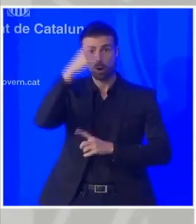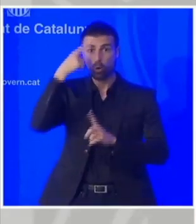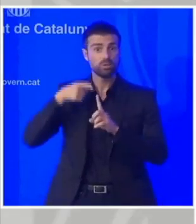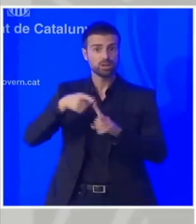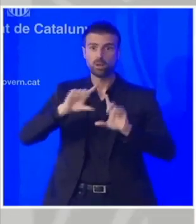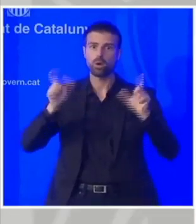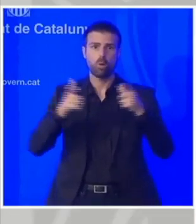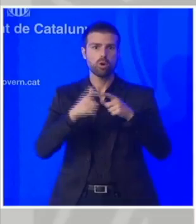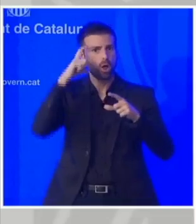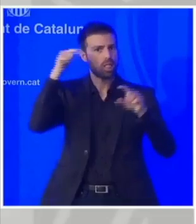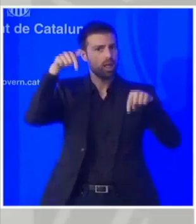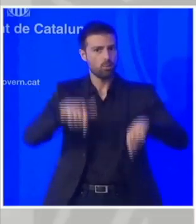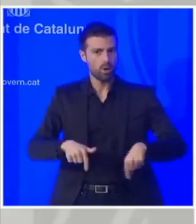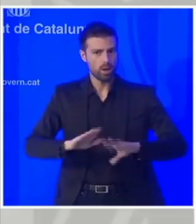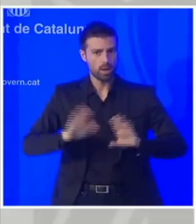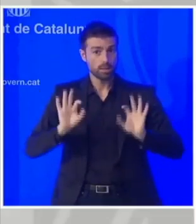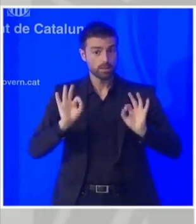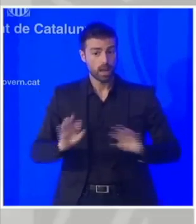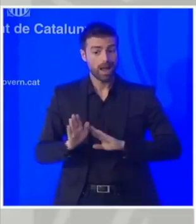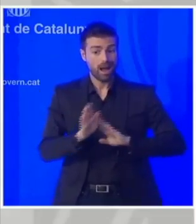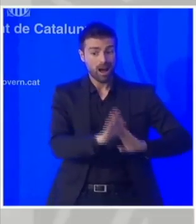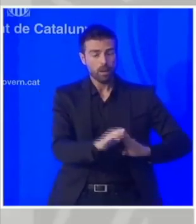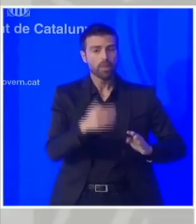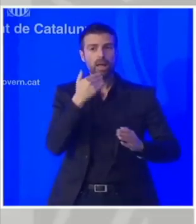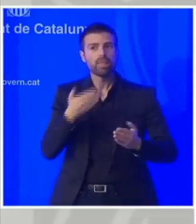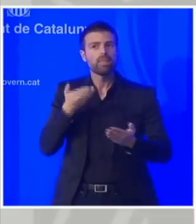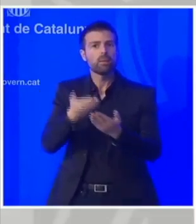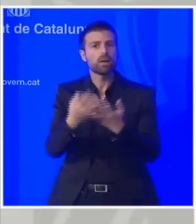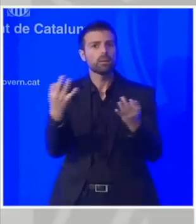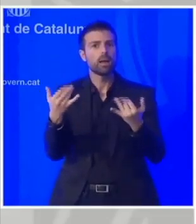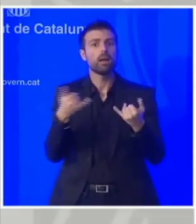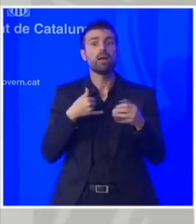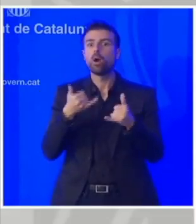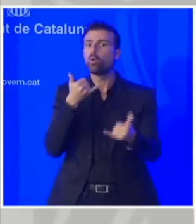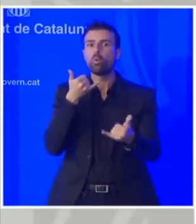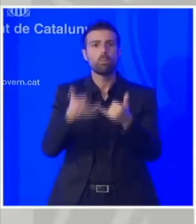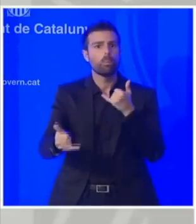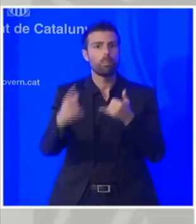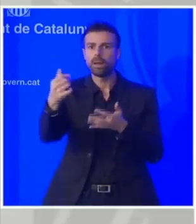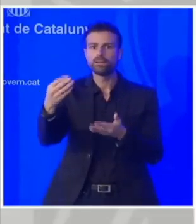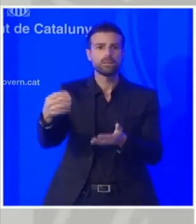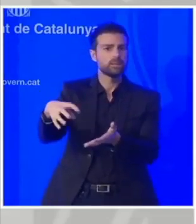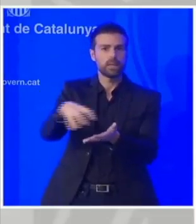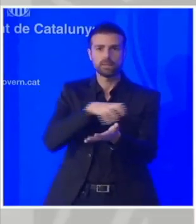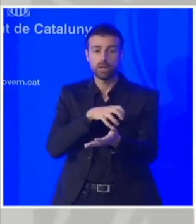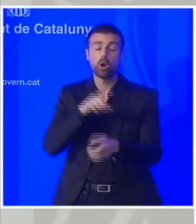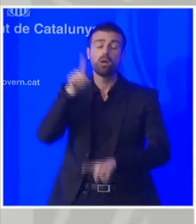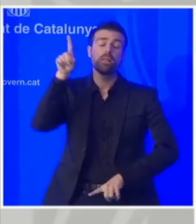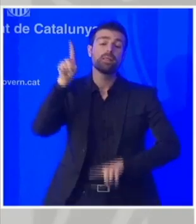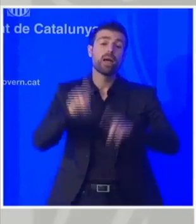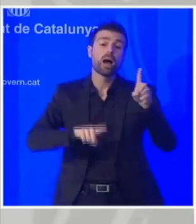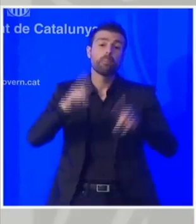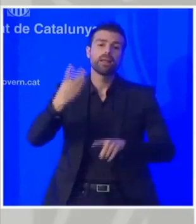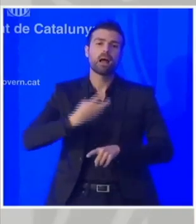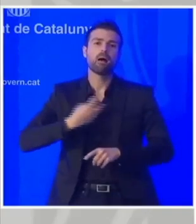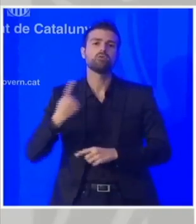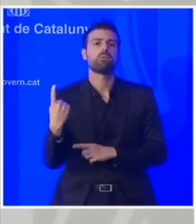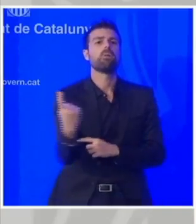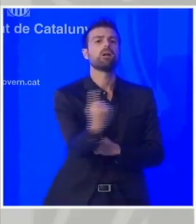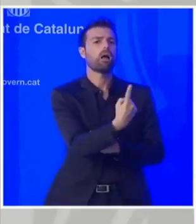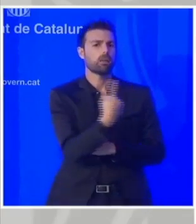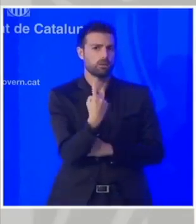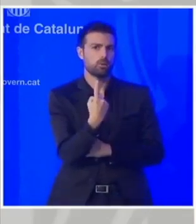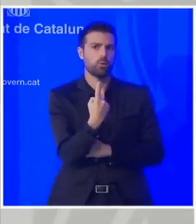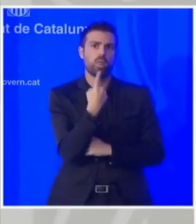la reunió d'avui i a banda reclamem una línia compensatòria que s'ha de xifrar en funció del que acredita cadascun dels ajuntaments